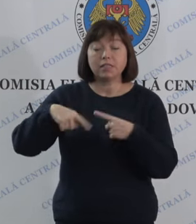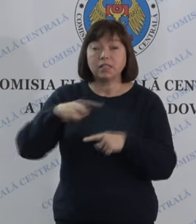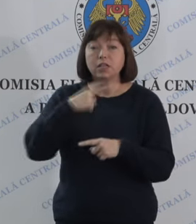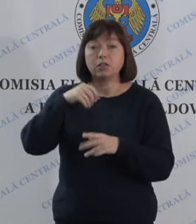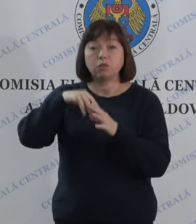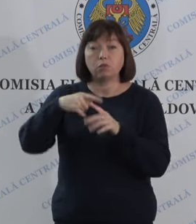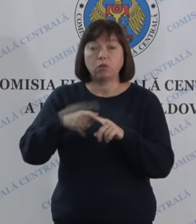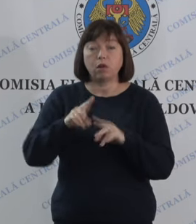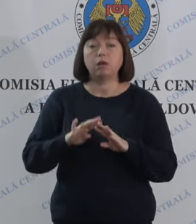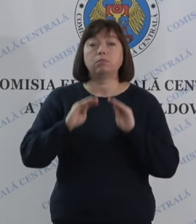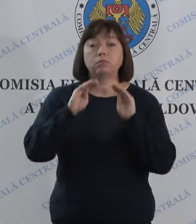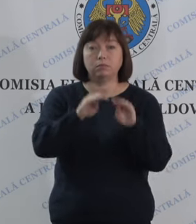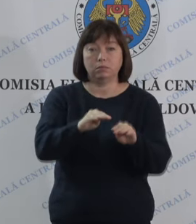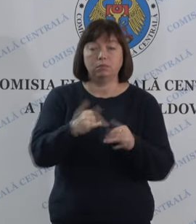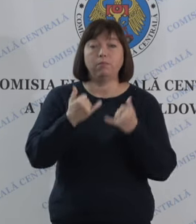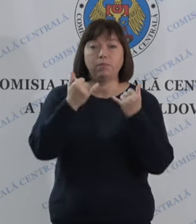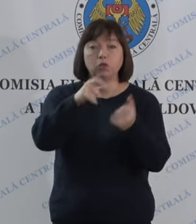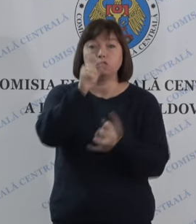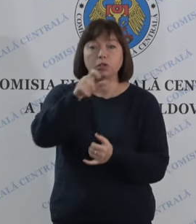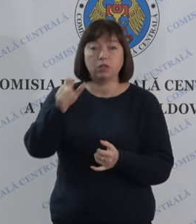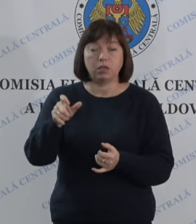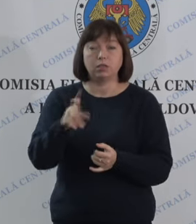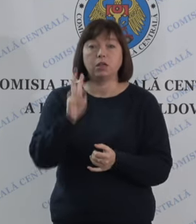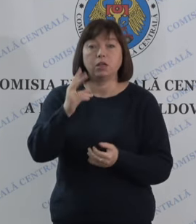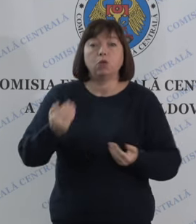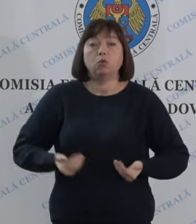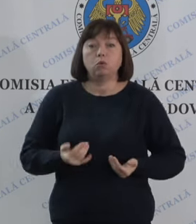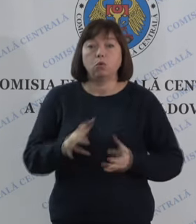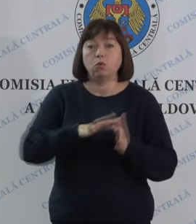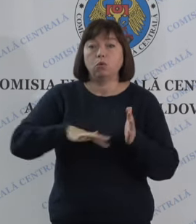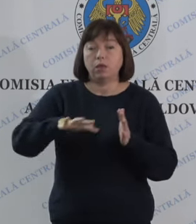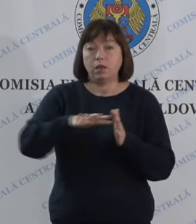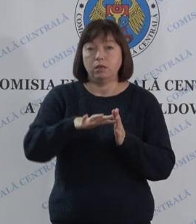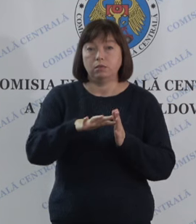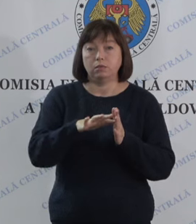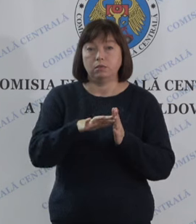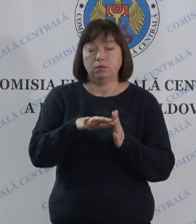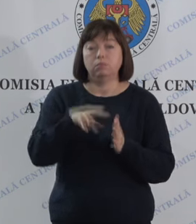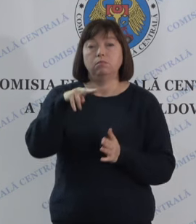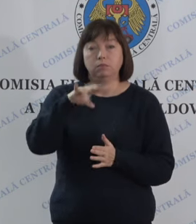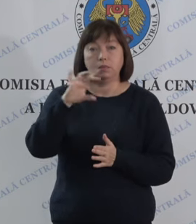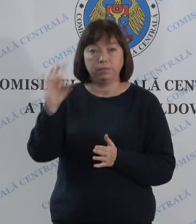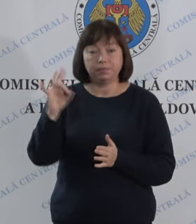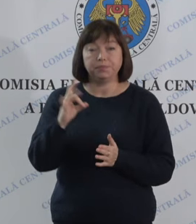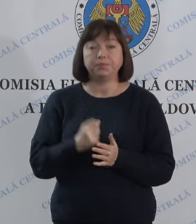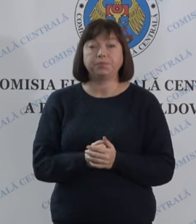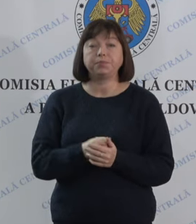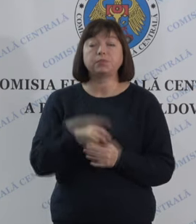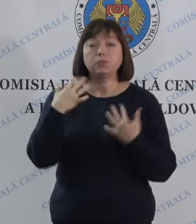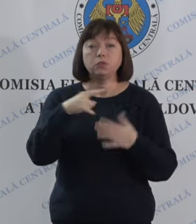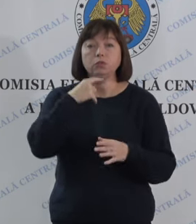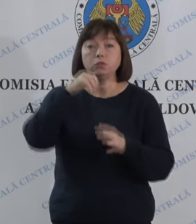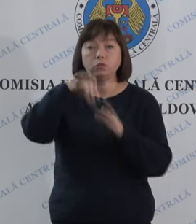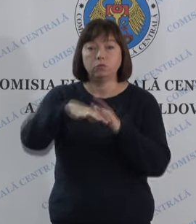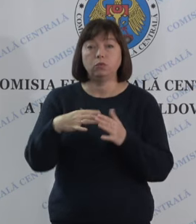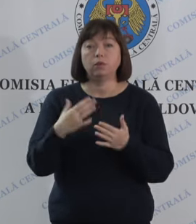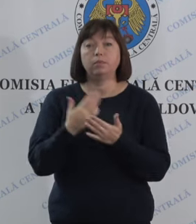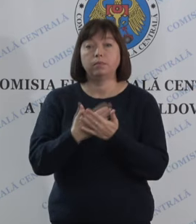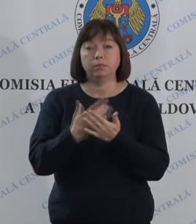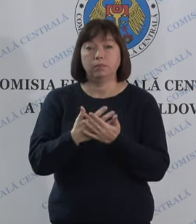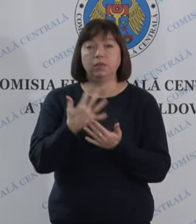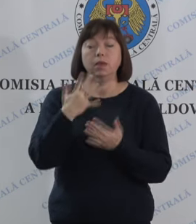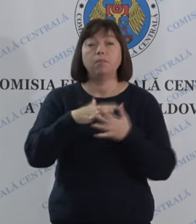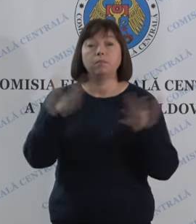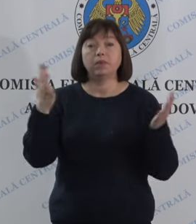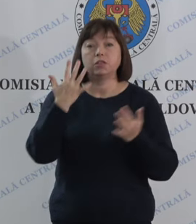constituite pentru cetățenii cu drept de vot domicileați în localitățile din stânga Nistrului, au votat peste 5